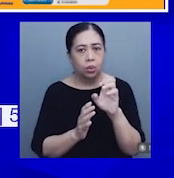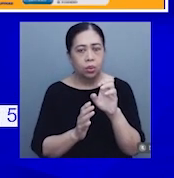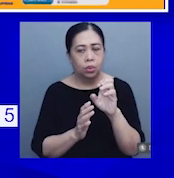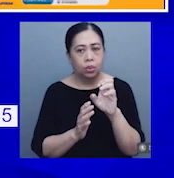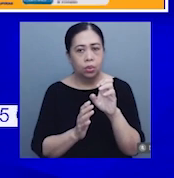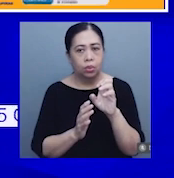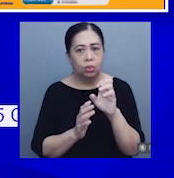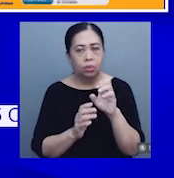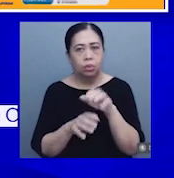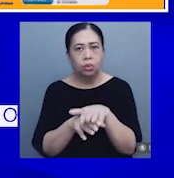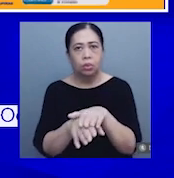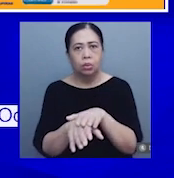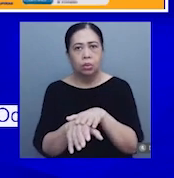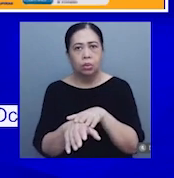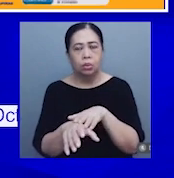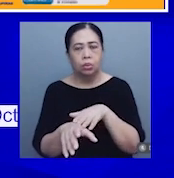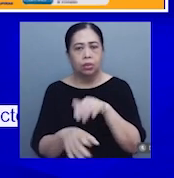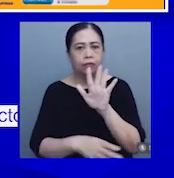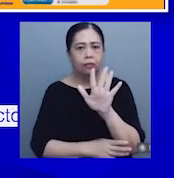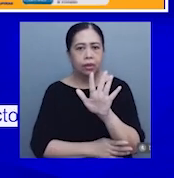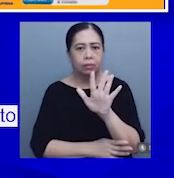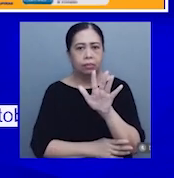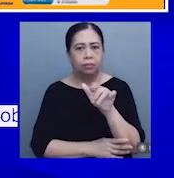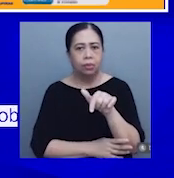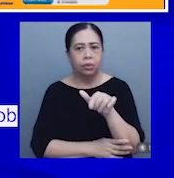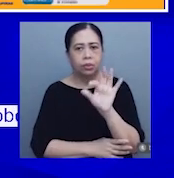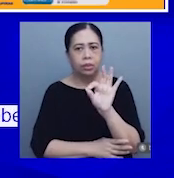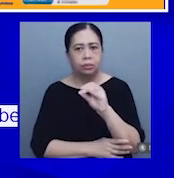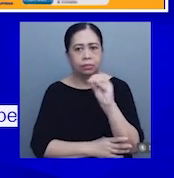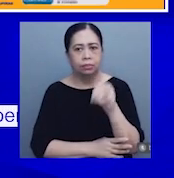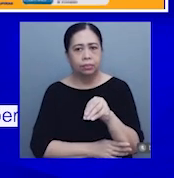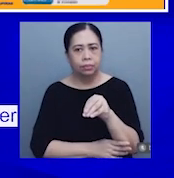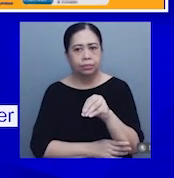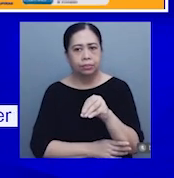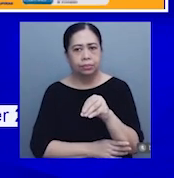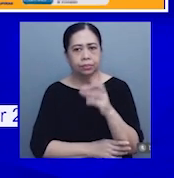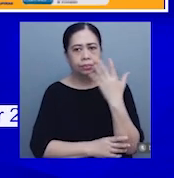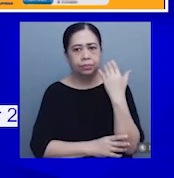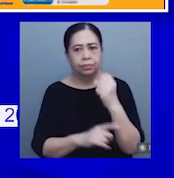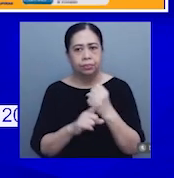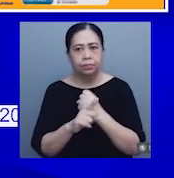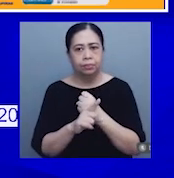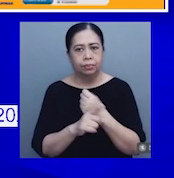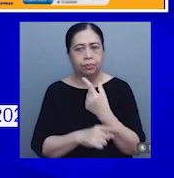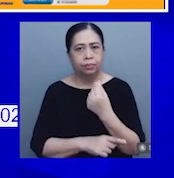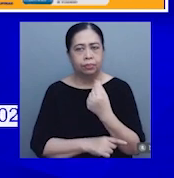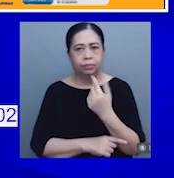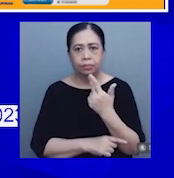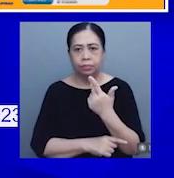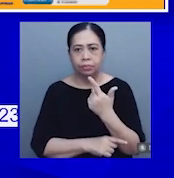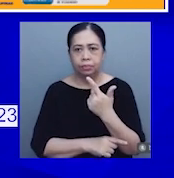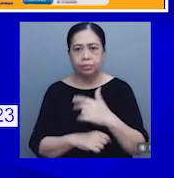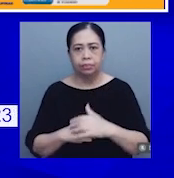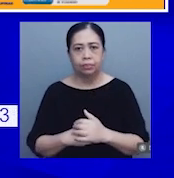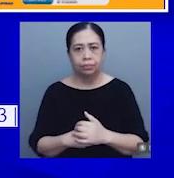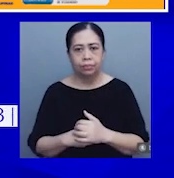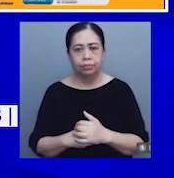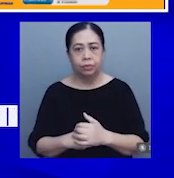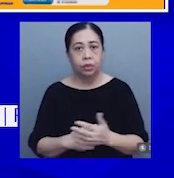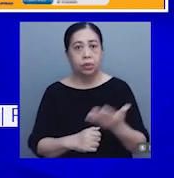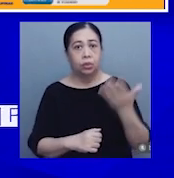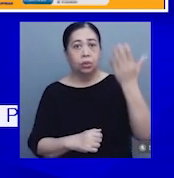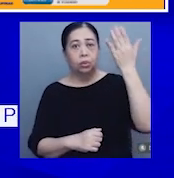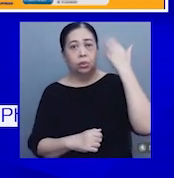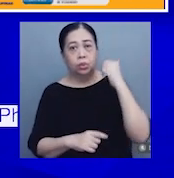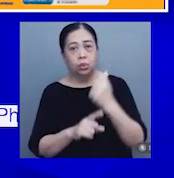bumagal sa antas na 5.9% nitong September 2023. Noong Agusto